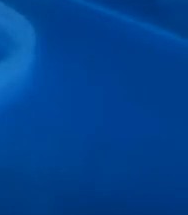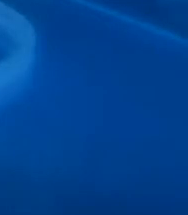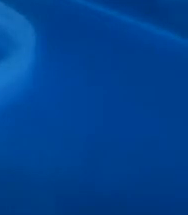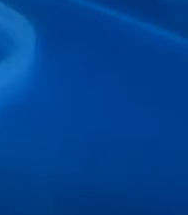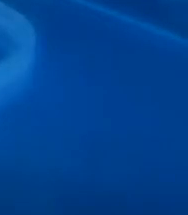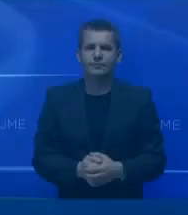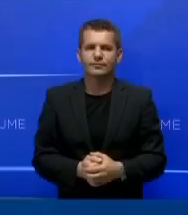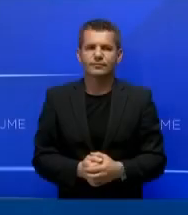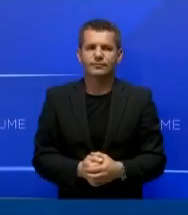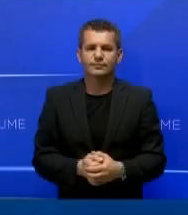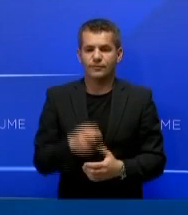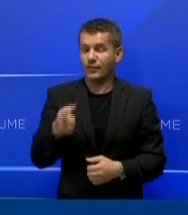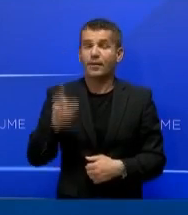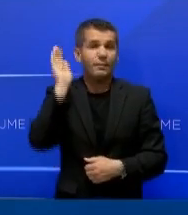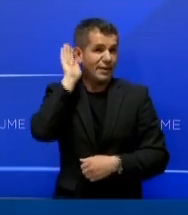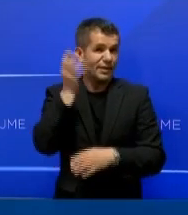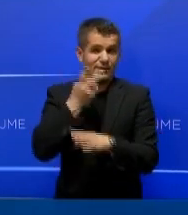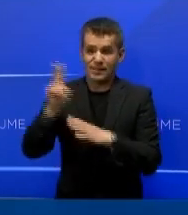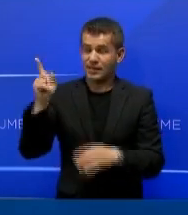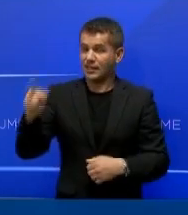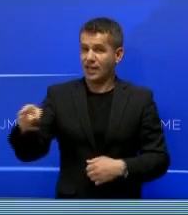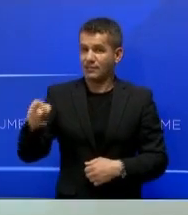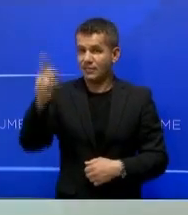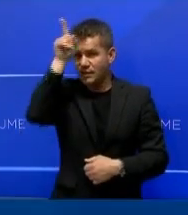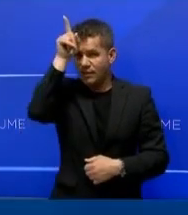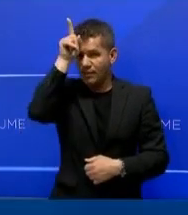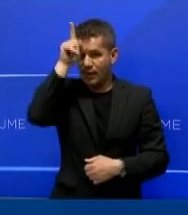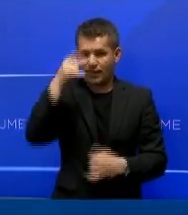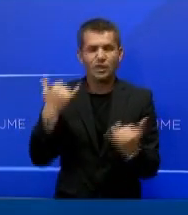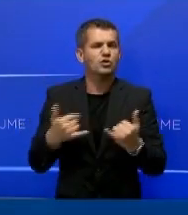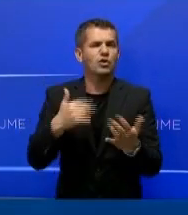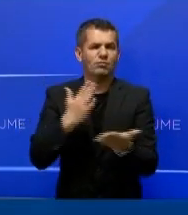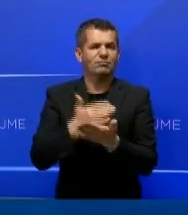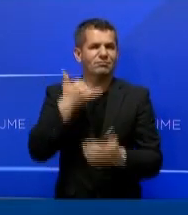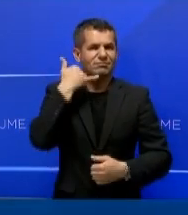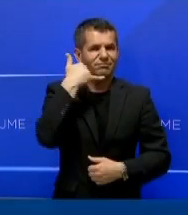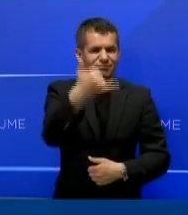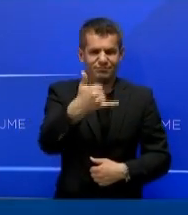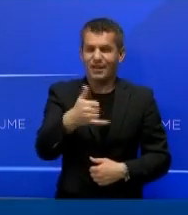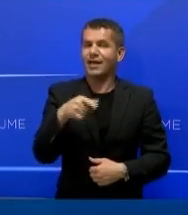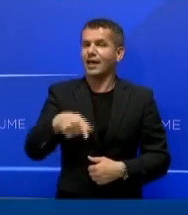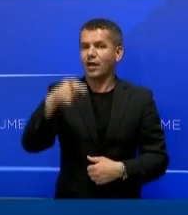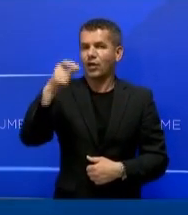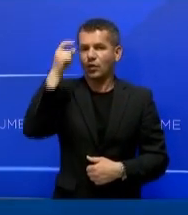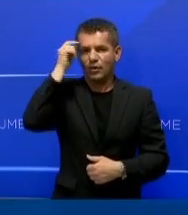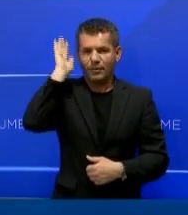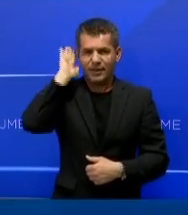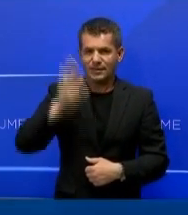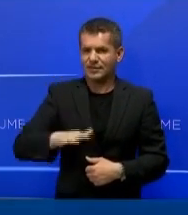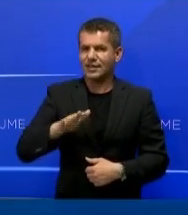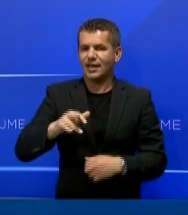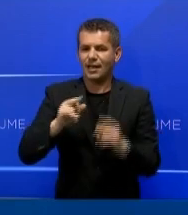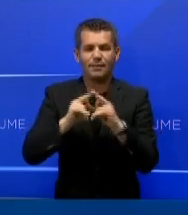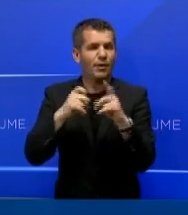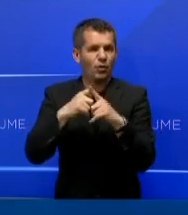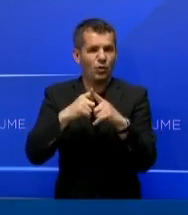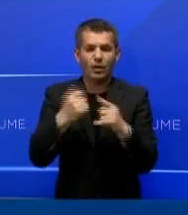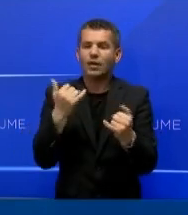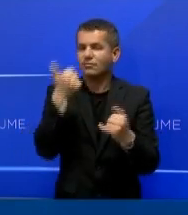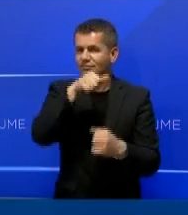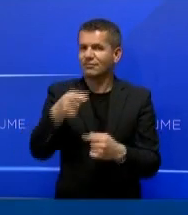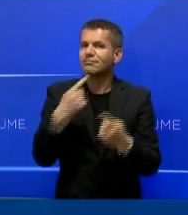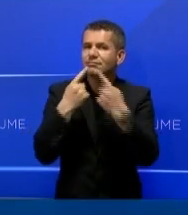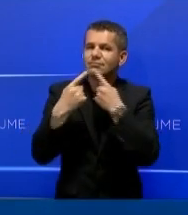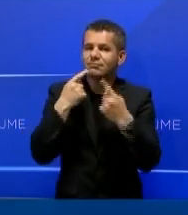Kërë diplomatë i Gjerman Heiko Mas ka zhvilluar një biset telefonike me kryeministrin Kurti, të cilit i ka thënë se dialogu me